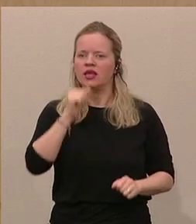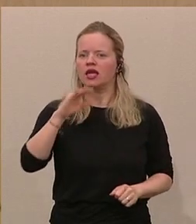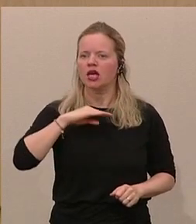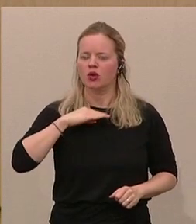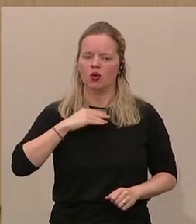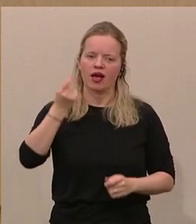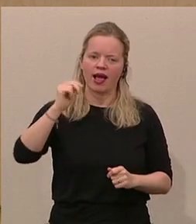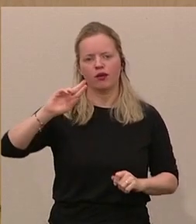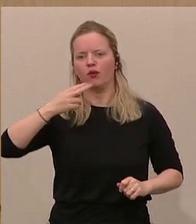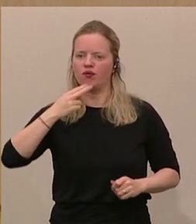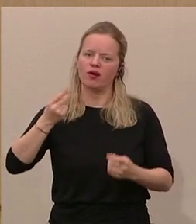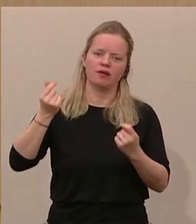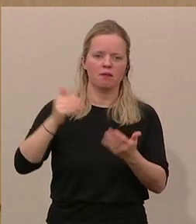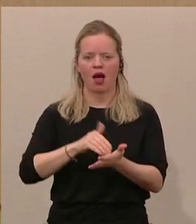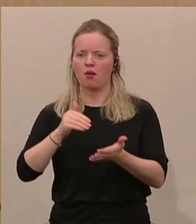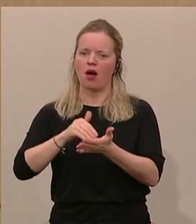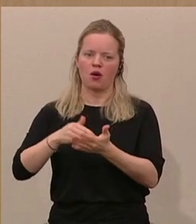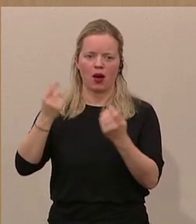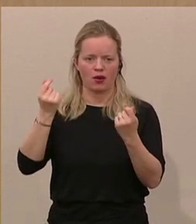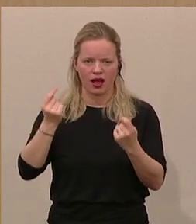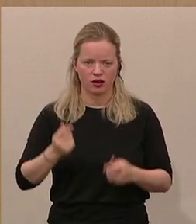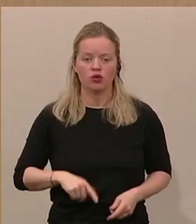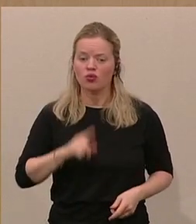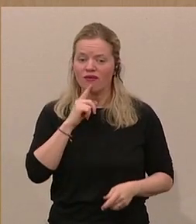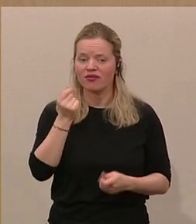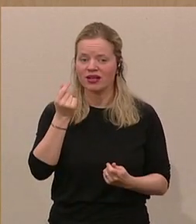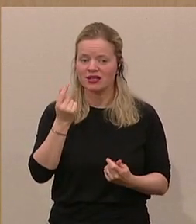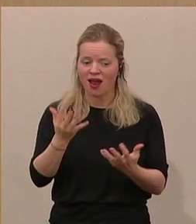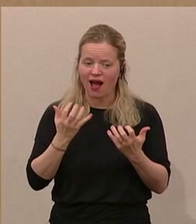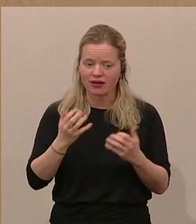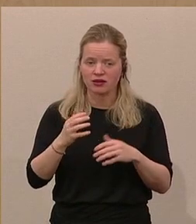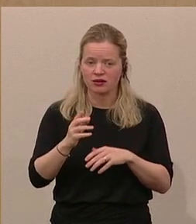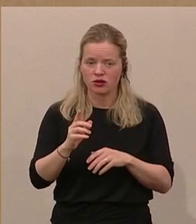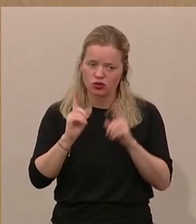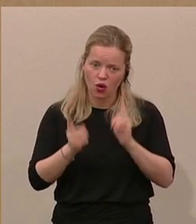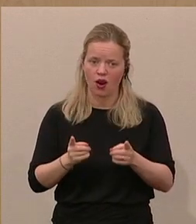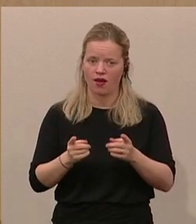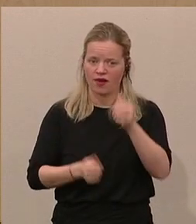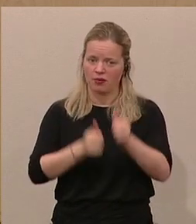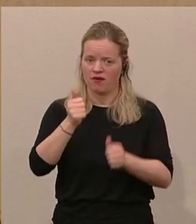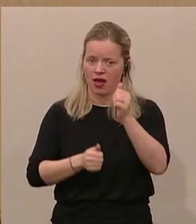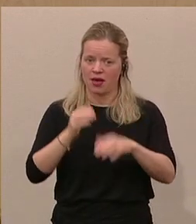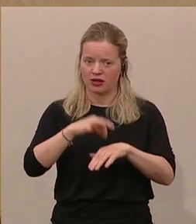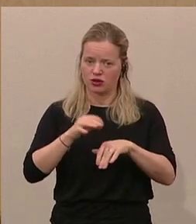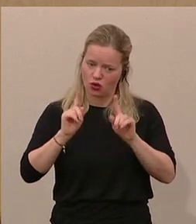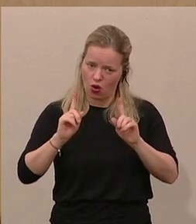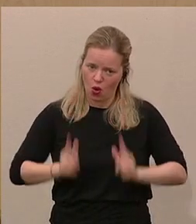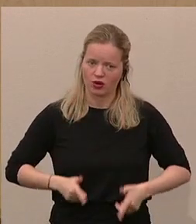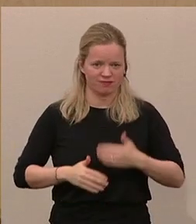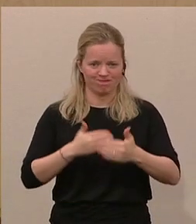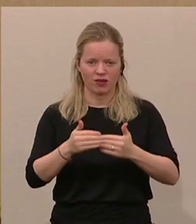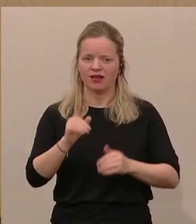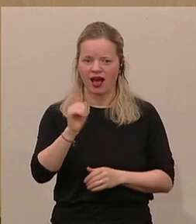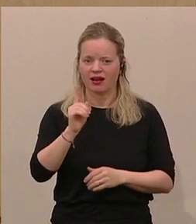Es genügt nicht, nur mit finanziellen Anreizen einen Wettbewerb, um Ärzte auszurufen. Die hausärztliche